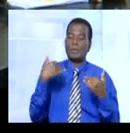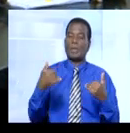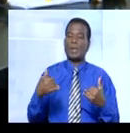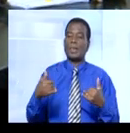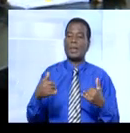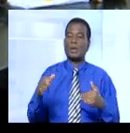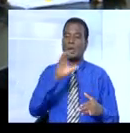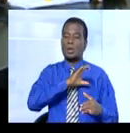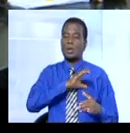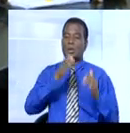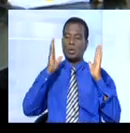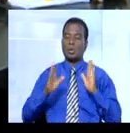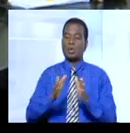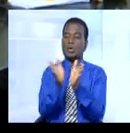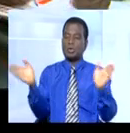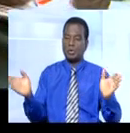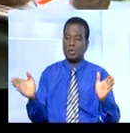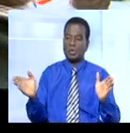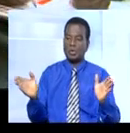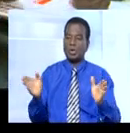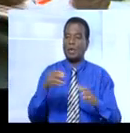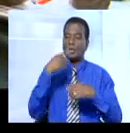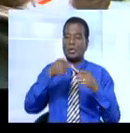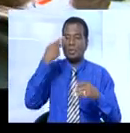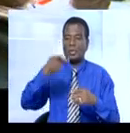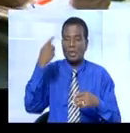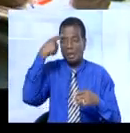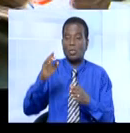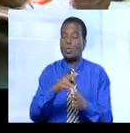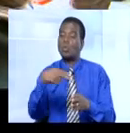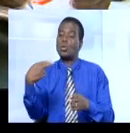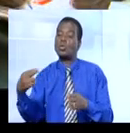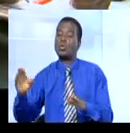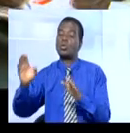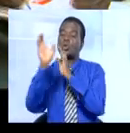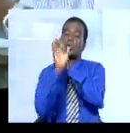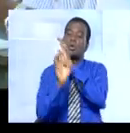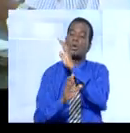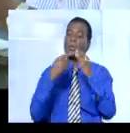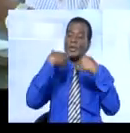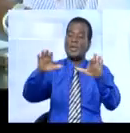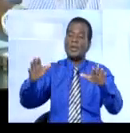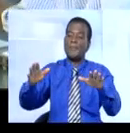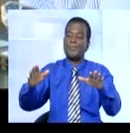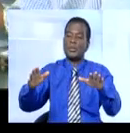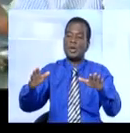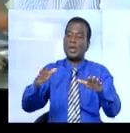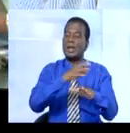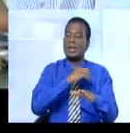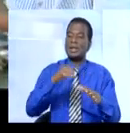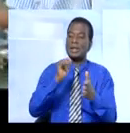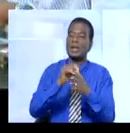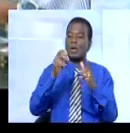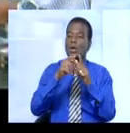les commissaires généraux des salons et foires africains vont se parler pour harmoniser les calendriers. Ce n'est pas fini. Le MIVA est un nouveau